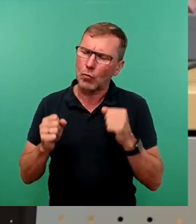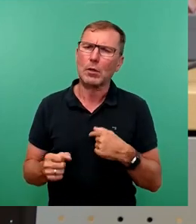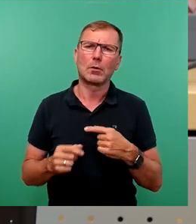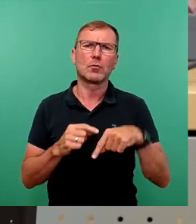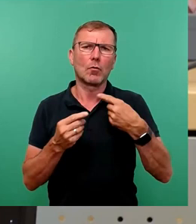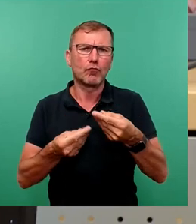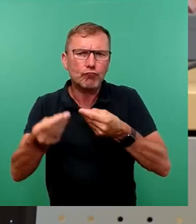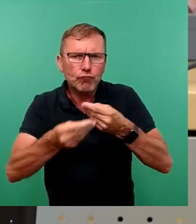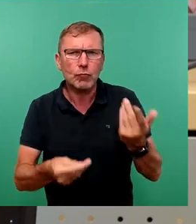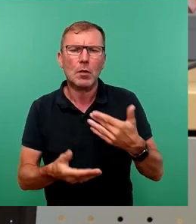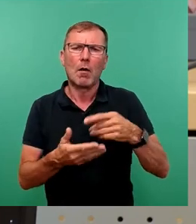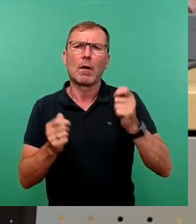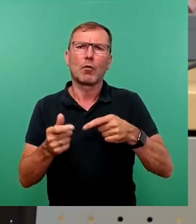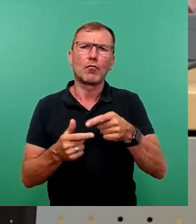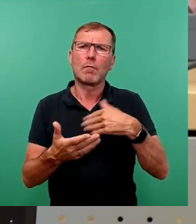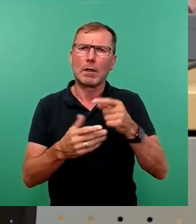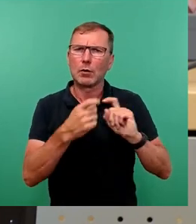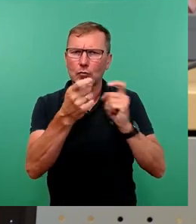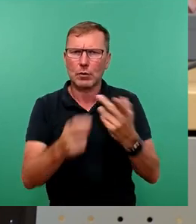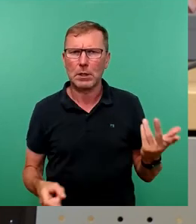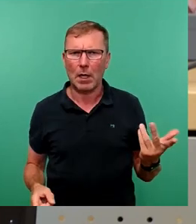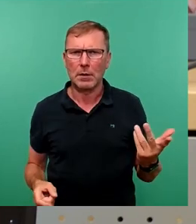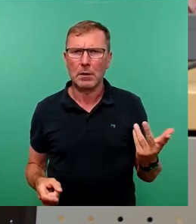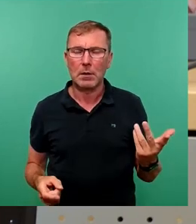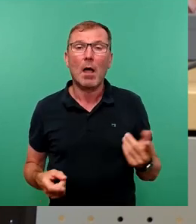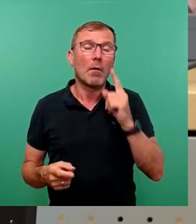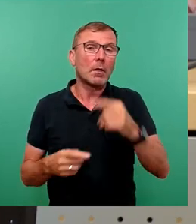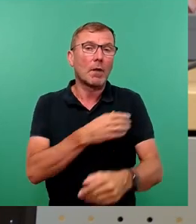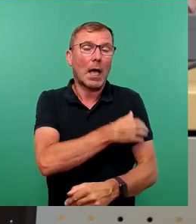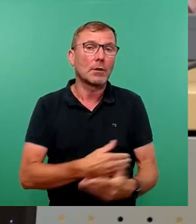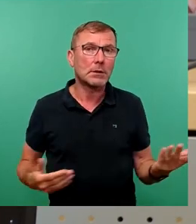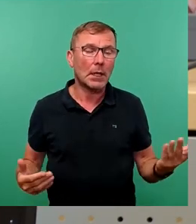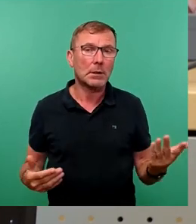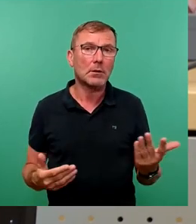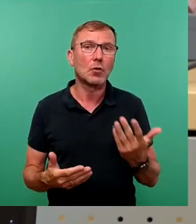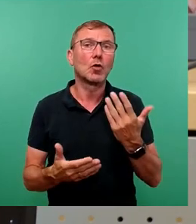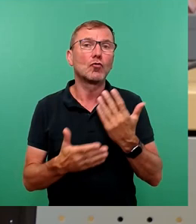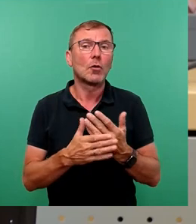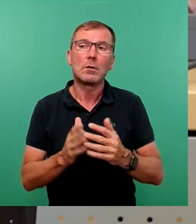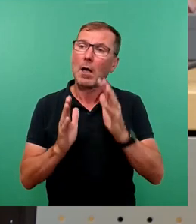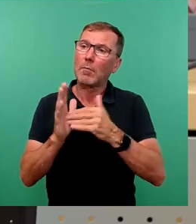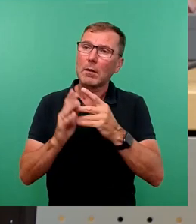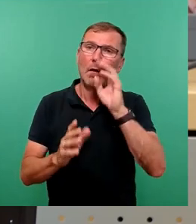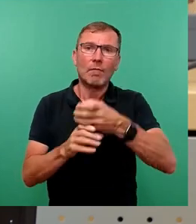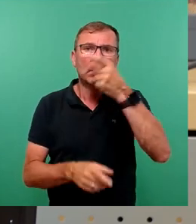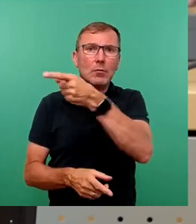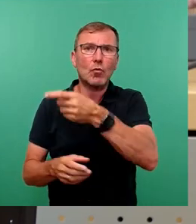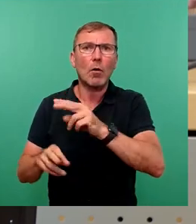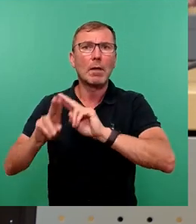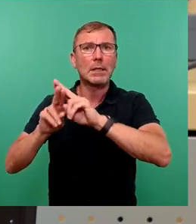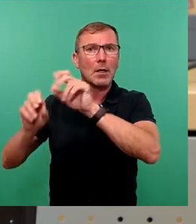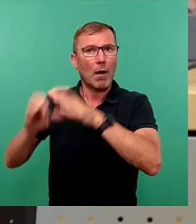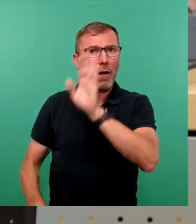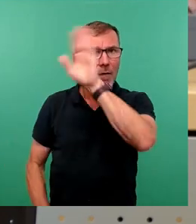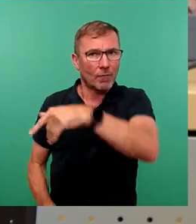verständigen, noch über weitere Vorschläge zu diskutieren. Aber wenn wir auf der einen Seite schon mal auf den ganzen Plan der Fernsehturmsanierung verzichten würden und zum